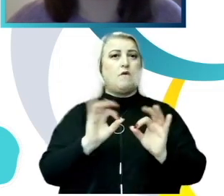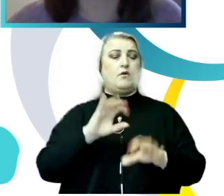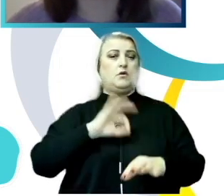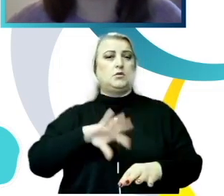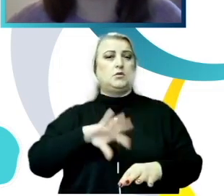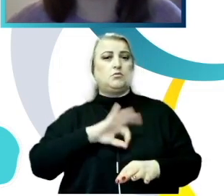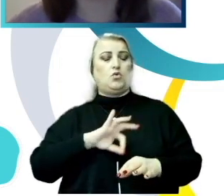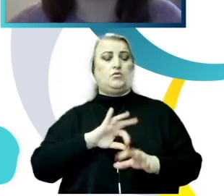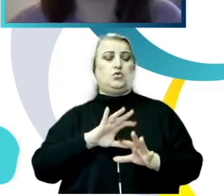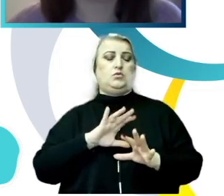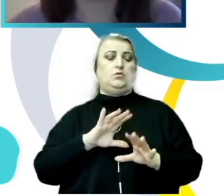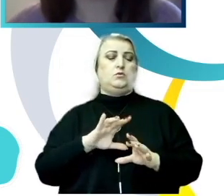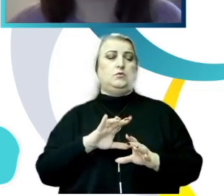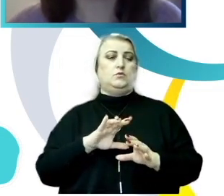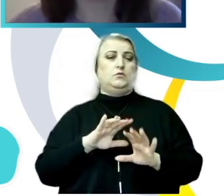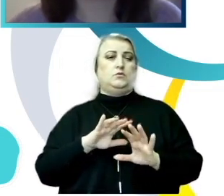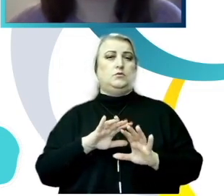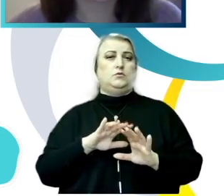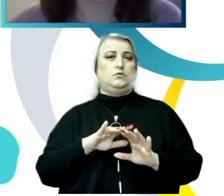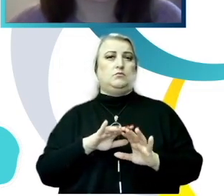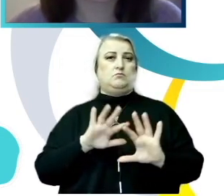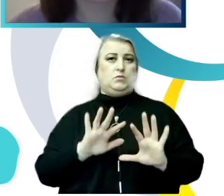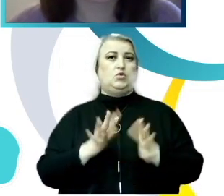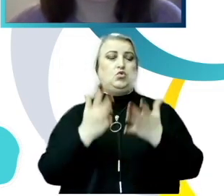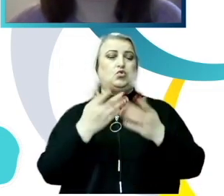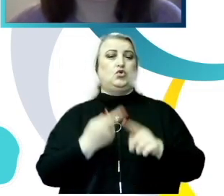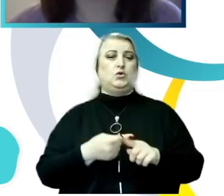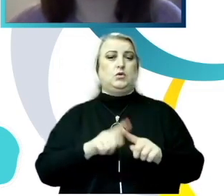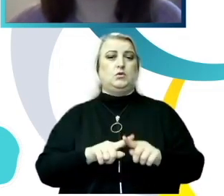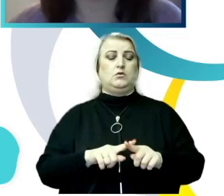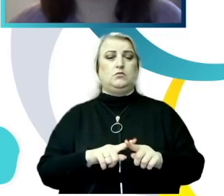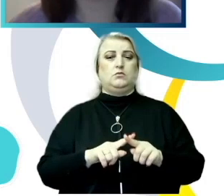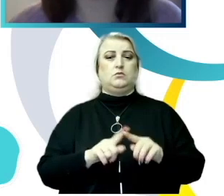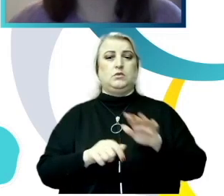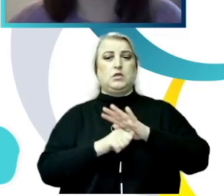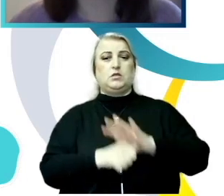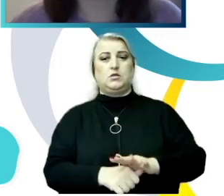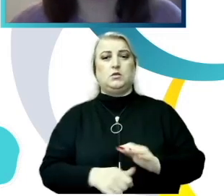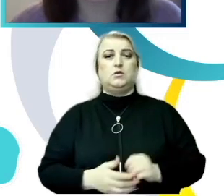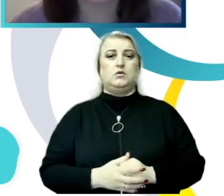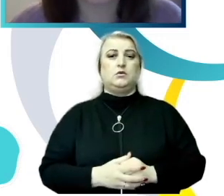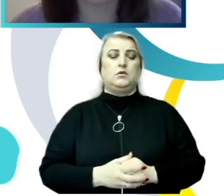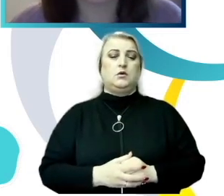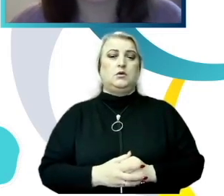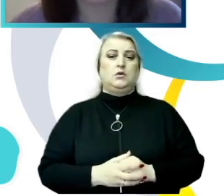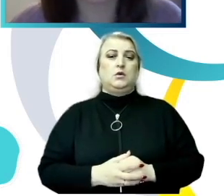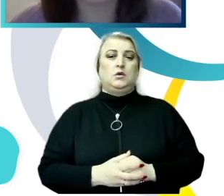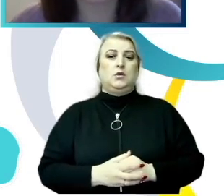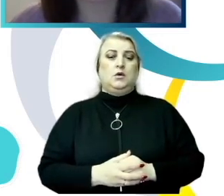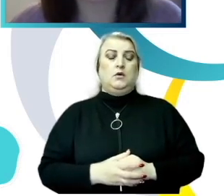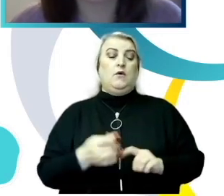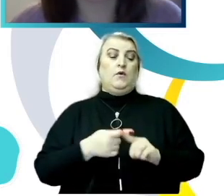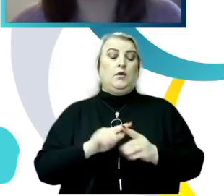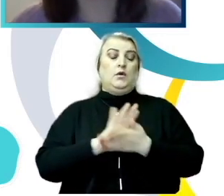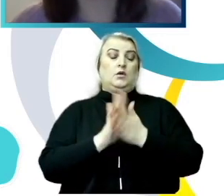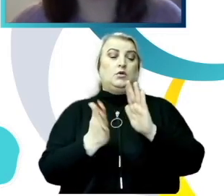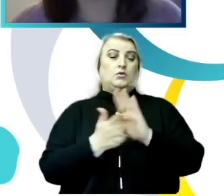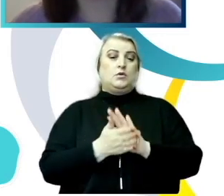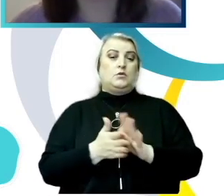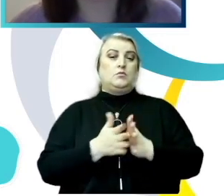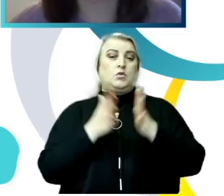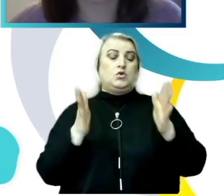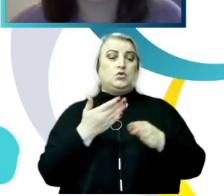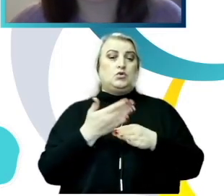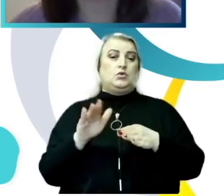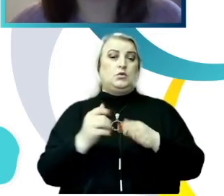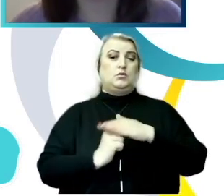hărțuirii sexuale. în percepția acestora situația respectivă în mare parte practic are